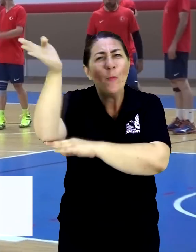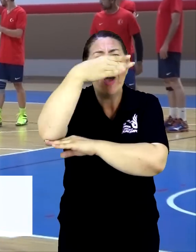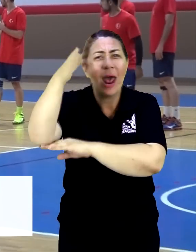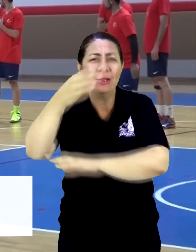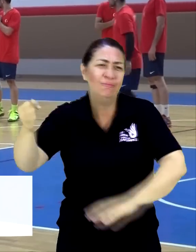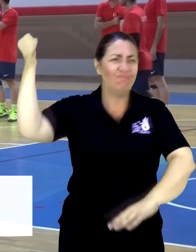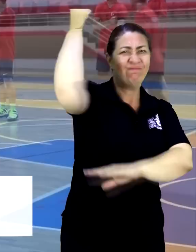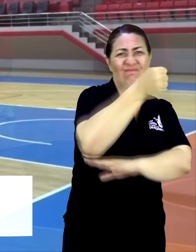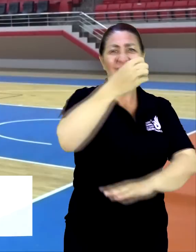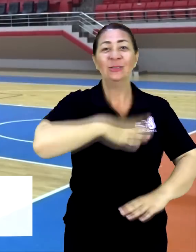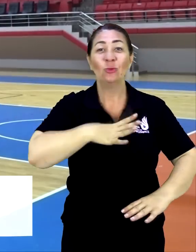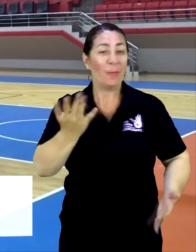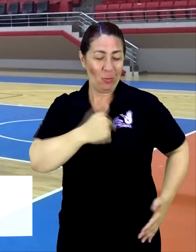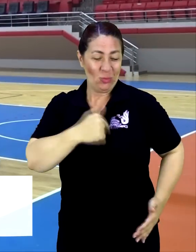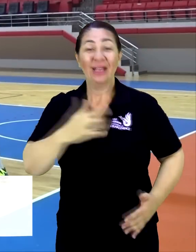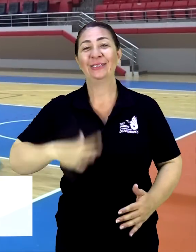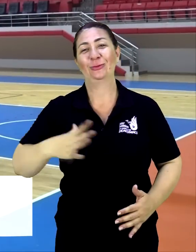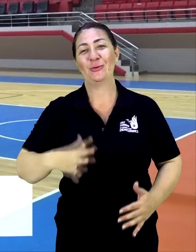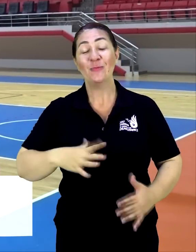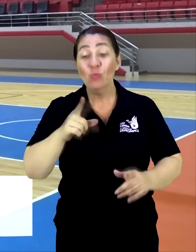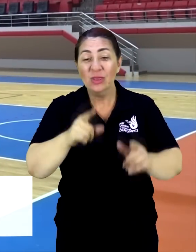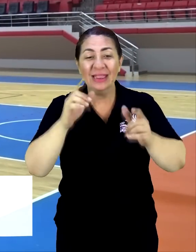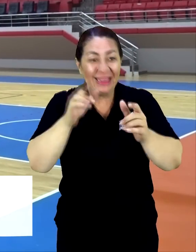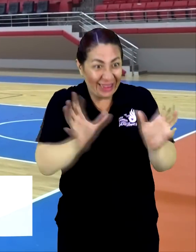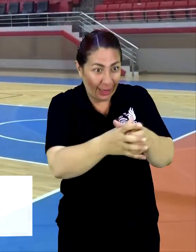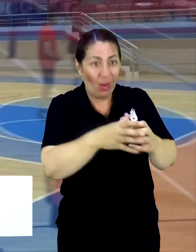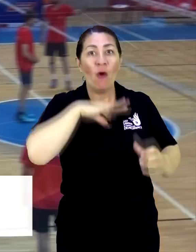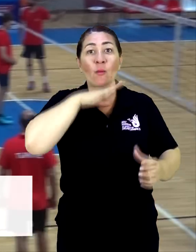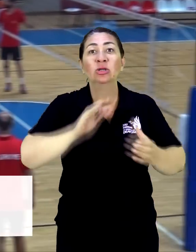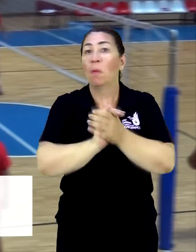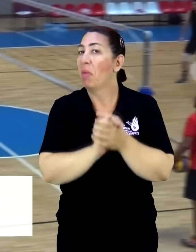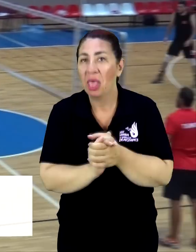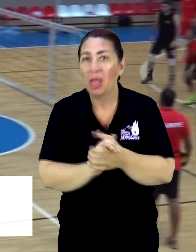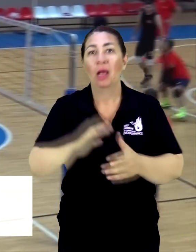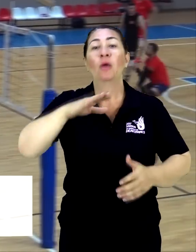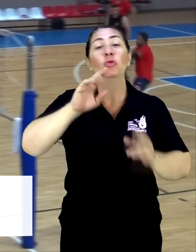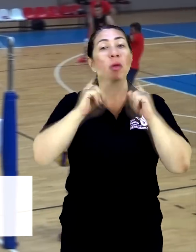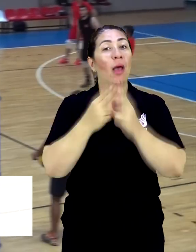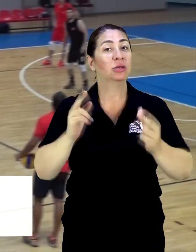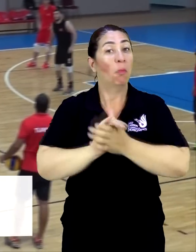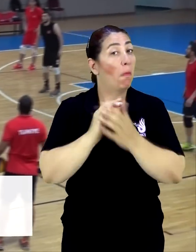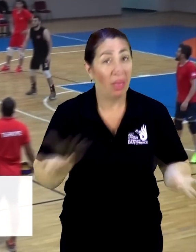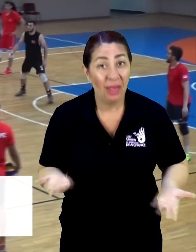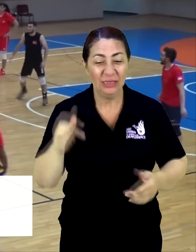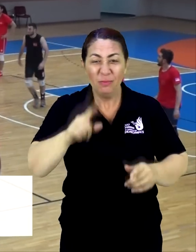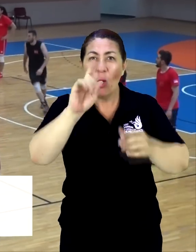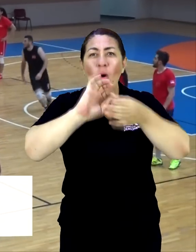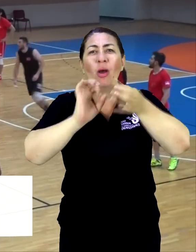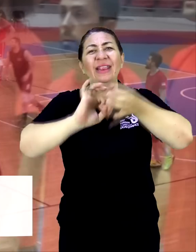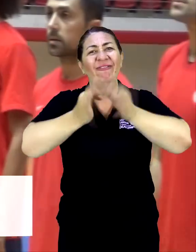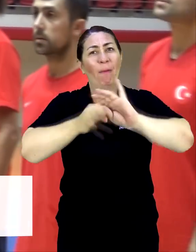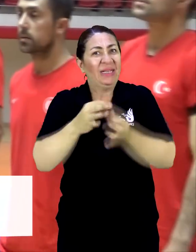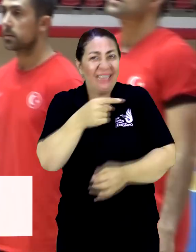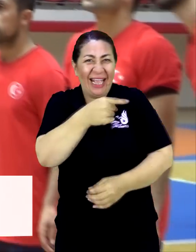gider diye düşünüyorum. O bayrağı yukarı dikmek istiyorum yani. Şuradan istiyorum yani. Çünkü bu takım bir Avrupa şampiyonu oldu, bir dünya